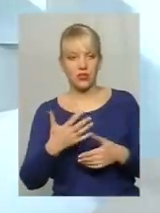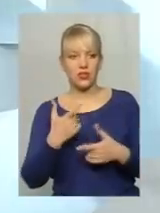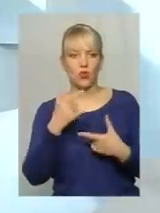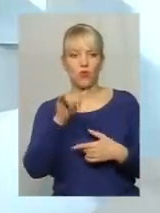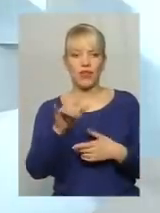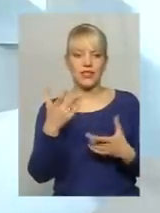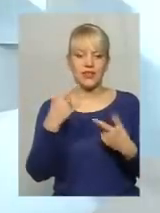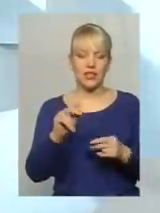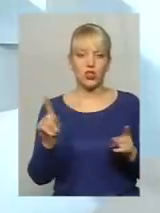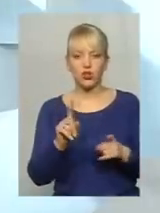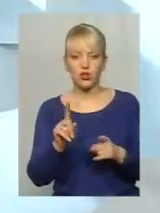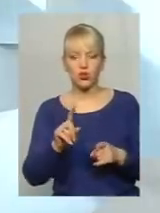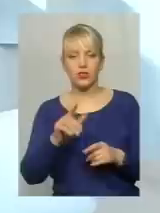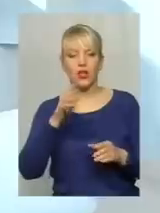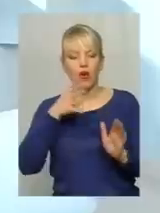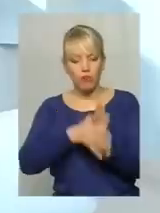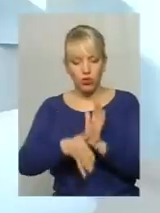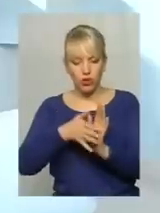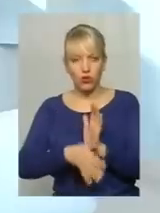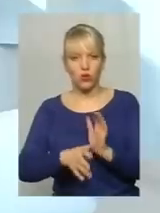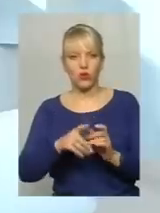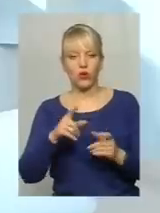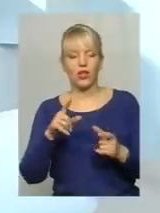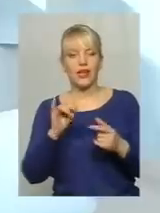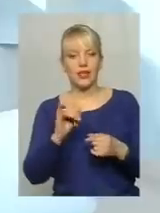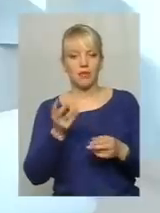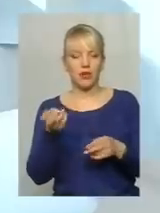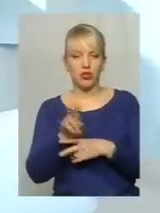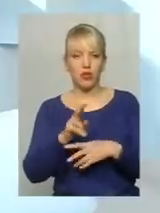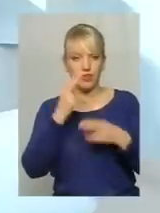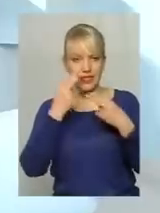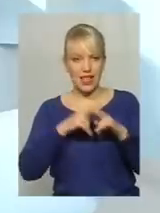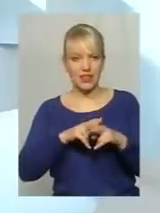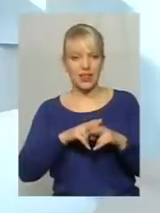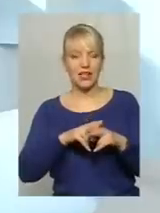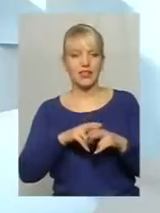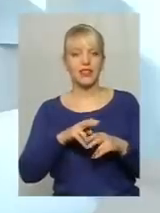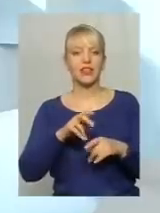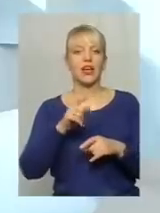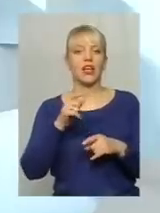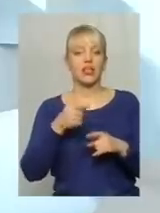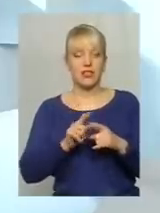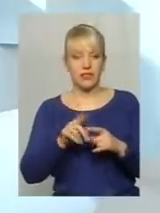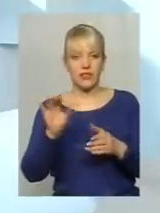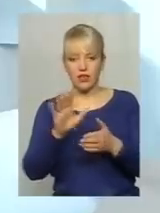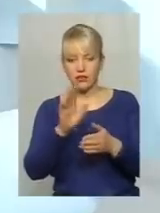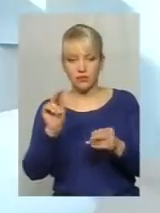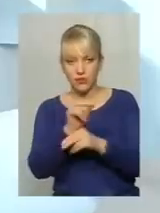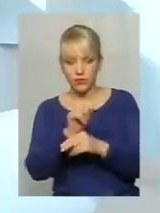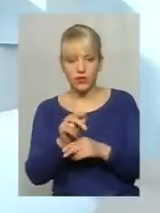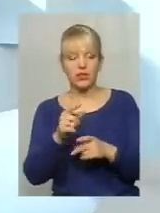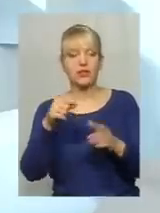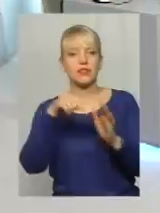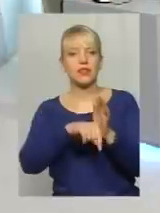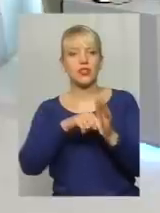потекло, десь забилося і прийшов сантехнік, і то все усунув, то значить ЖЕК працює. Значить все добре.